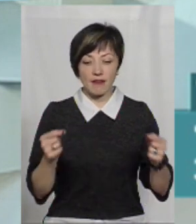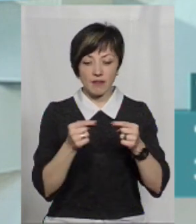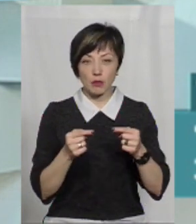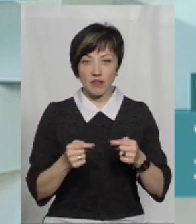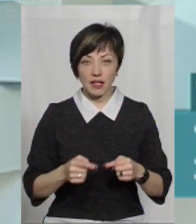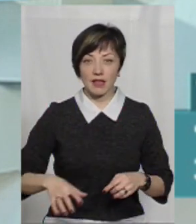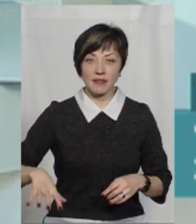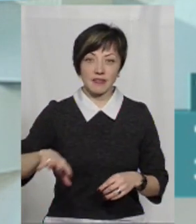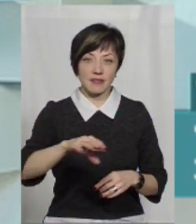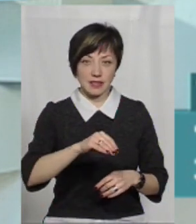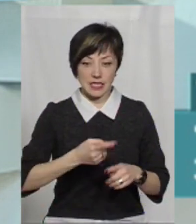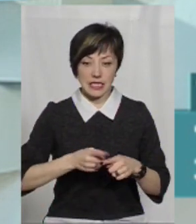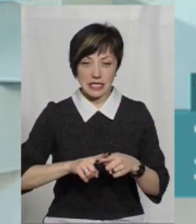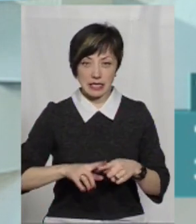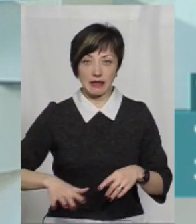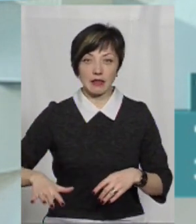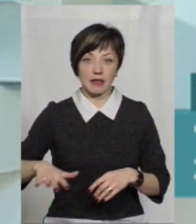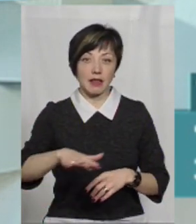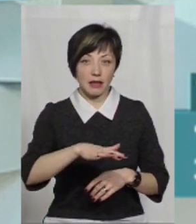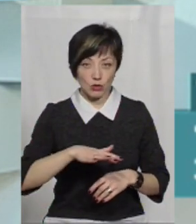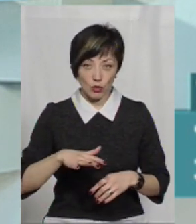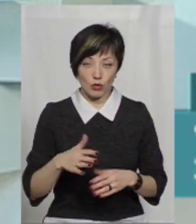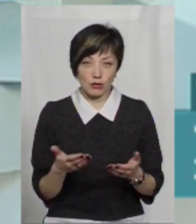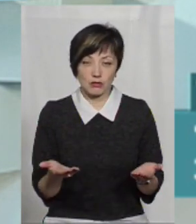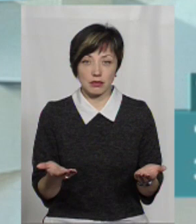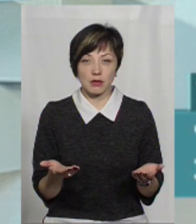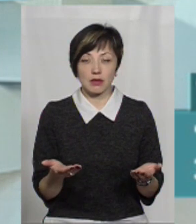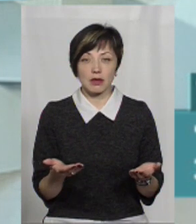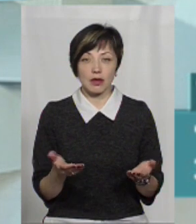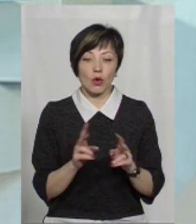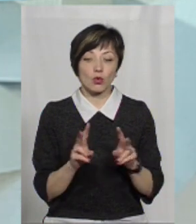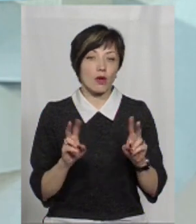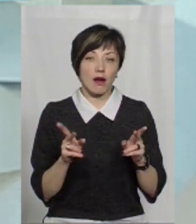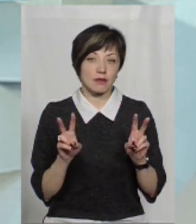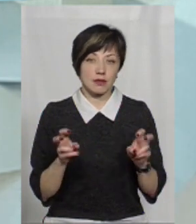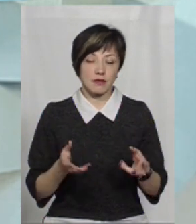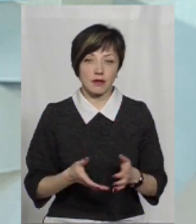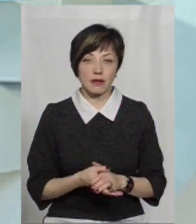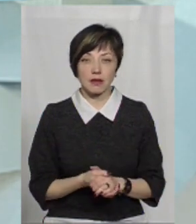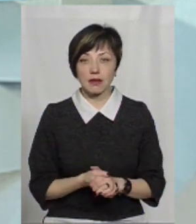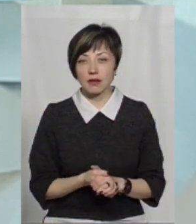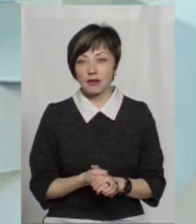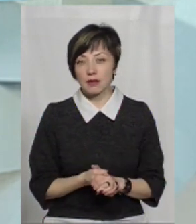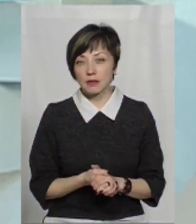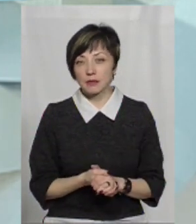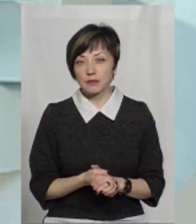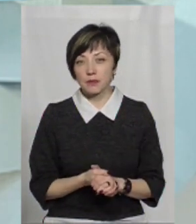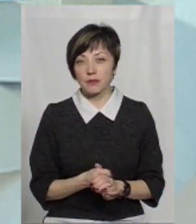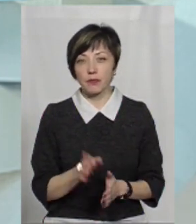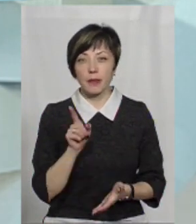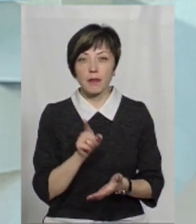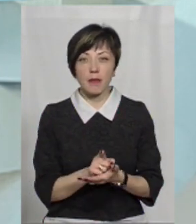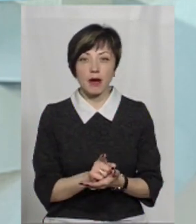відповідати цей, скажімо, термінал, чи як його хто називає. вони, певною мірою, десь